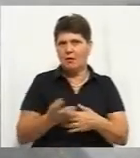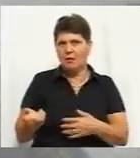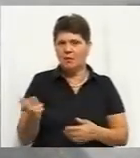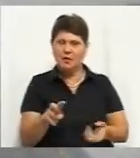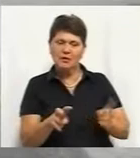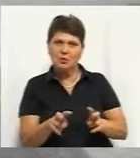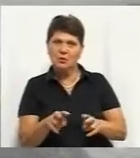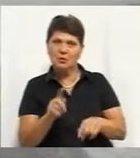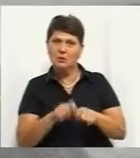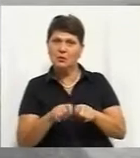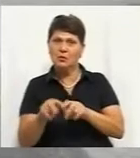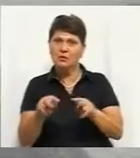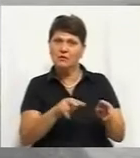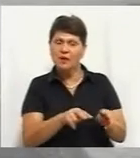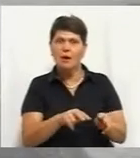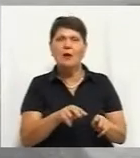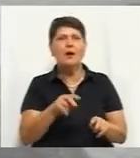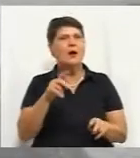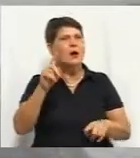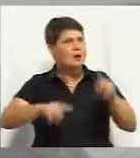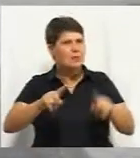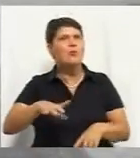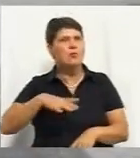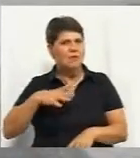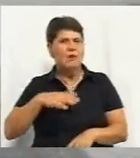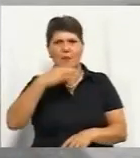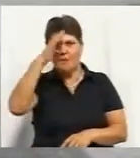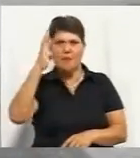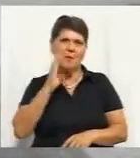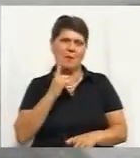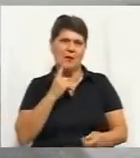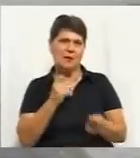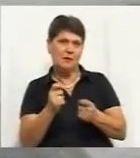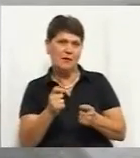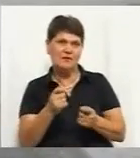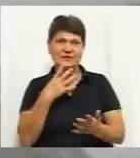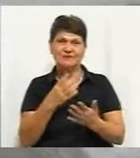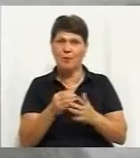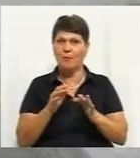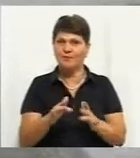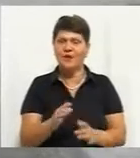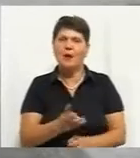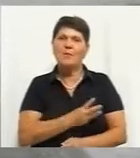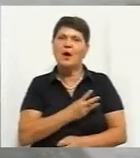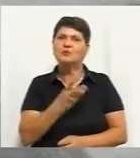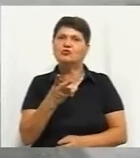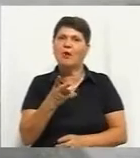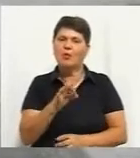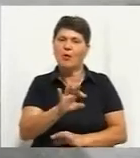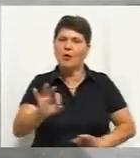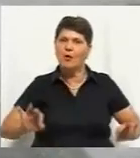часто вони так поводяться, тому що вони не знають, яким іншим чином. Тому дуже бажано, аби цей проєкт був